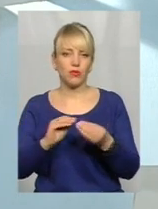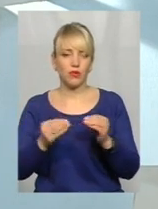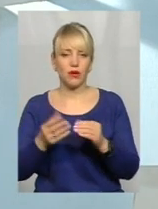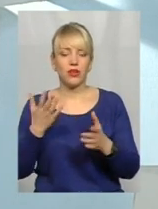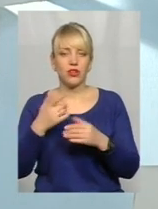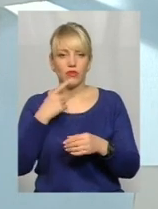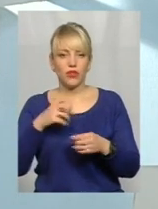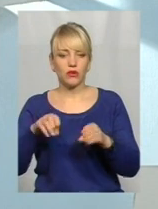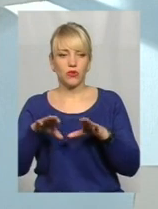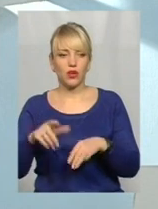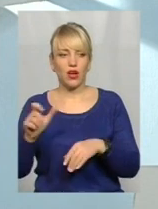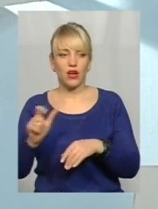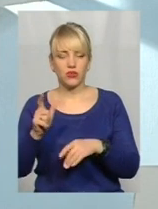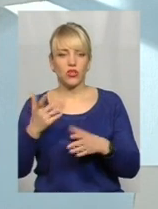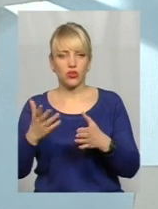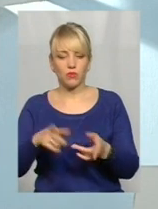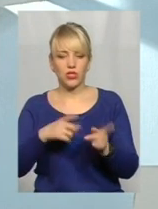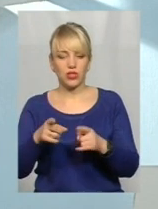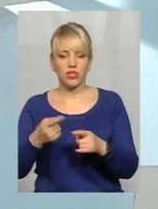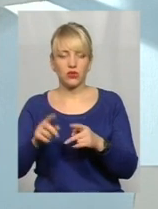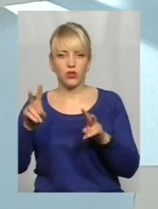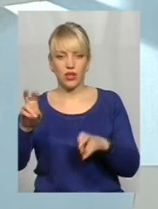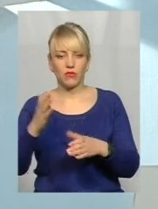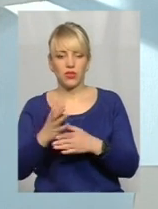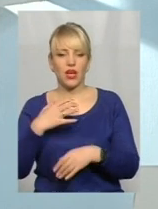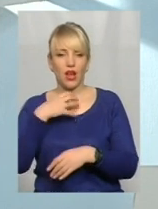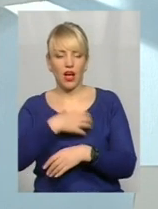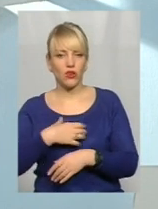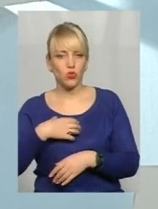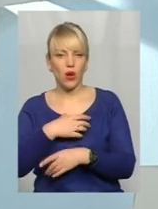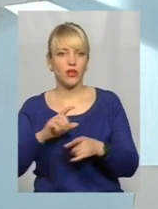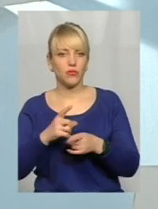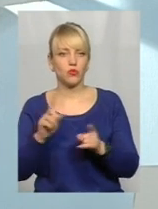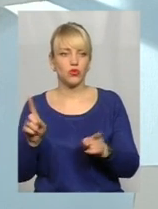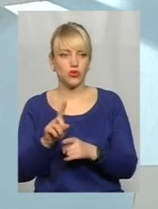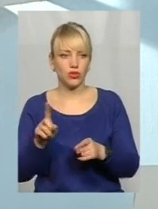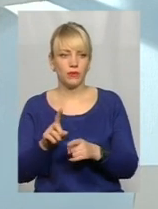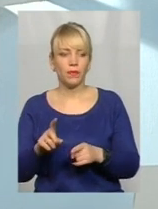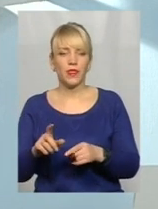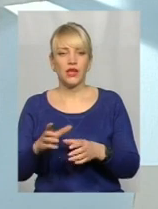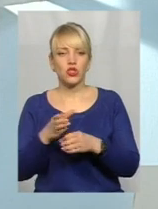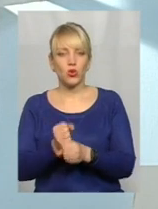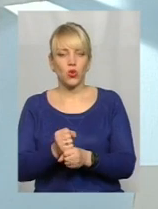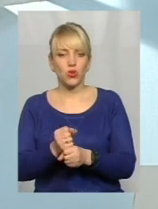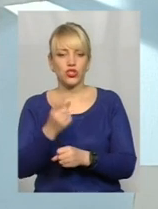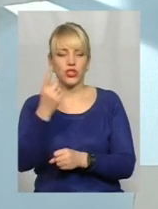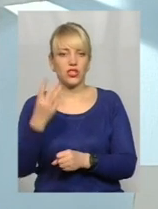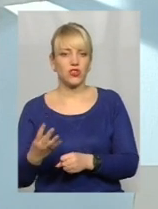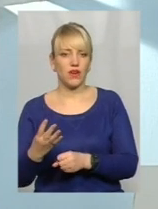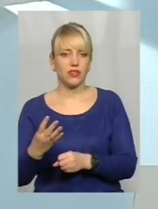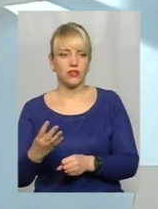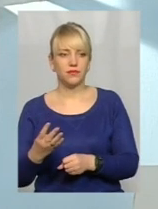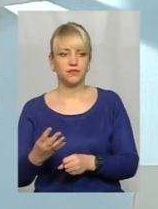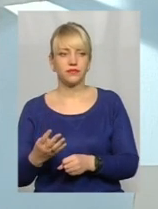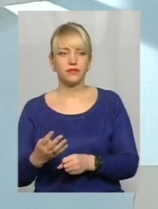якщо ми так вже прийшли до цієї теми, є також зараз актуальним, тому що навіть скорочення на чверть, на